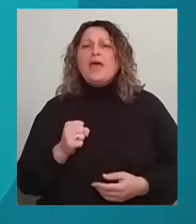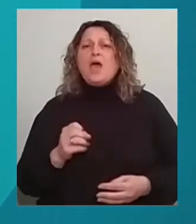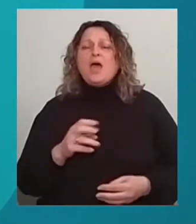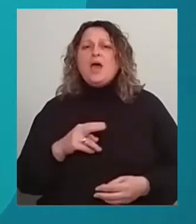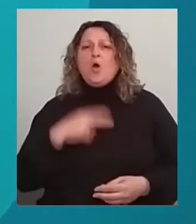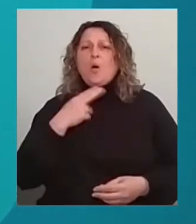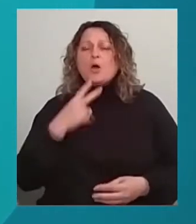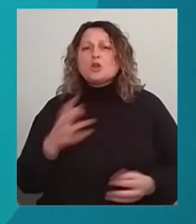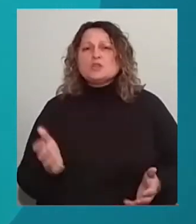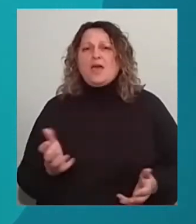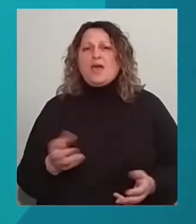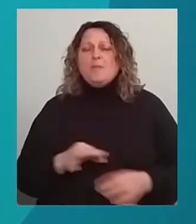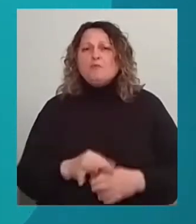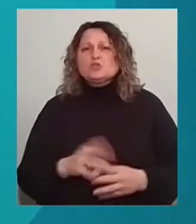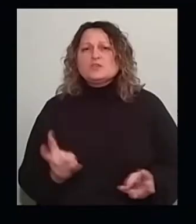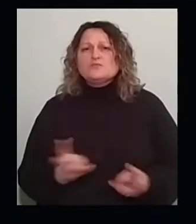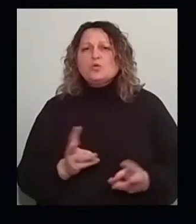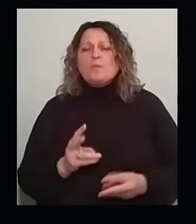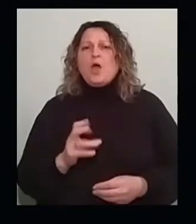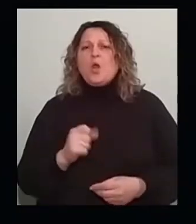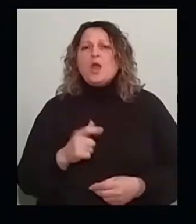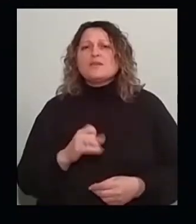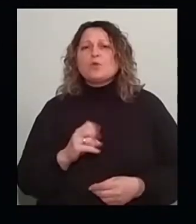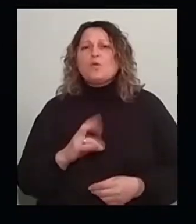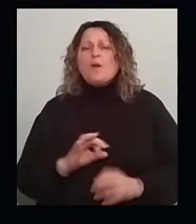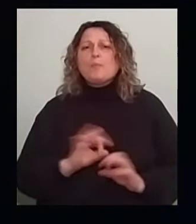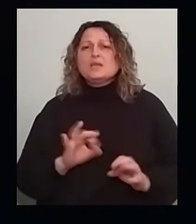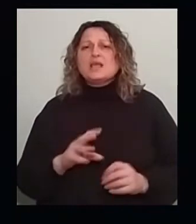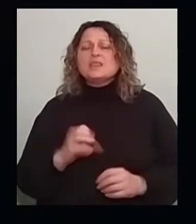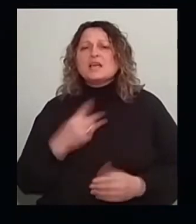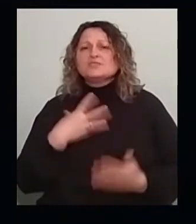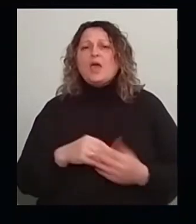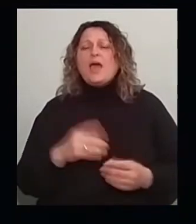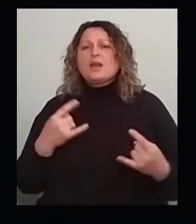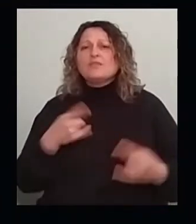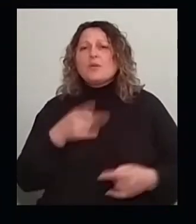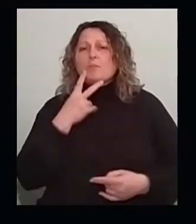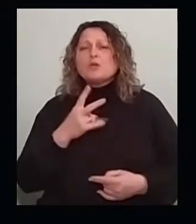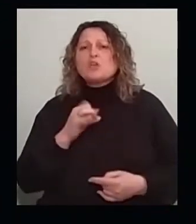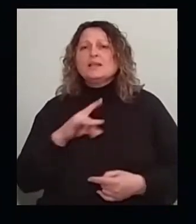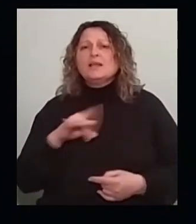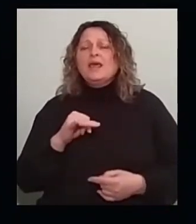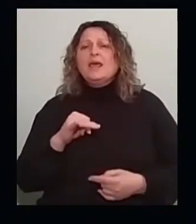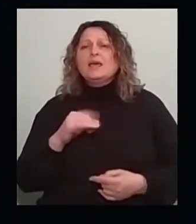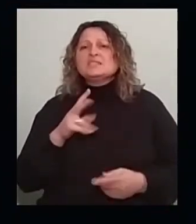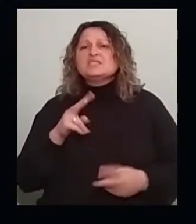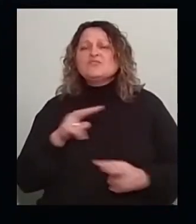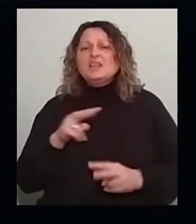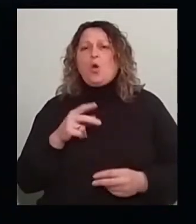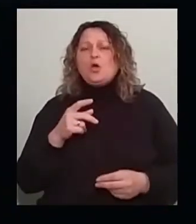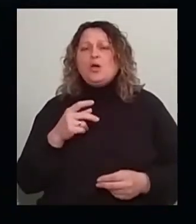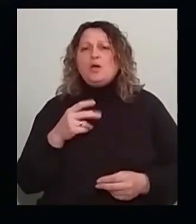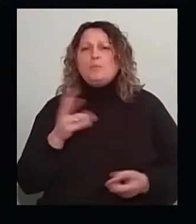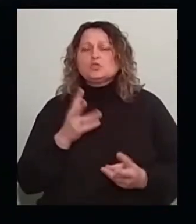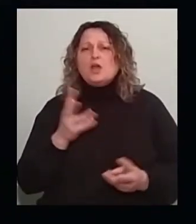Таку інформацію нам повідомила Ольга Сафронова. На своїх екранах ви бачите кадри, зняті свідком пожежі. За словами речниці